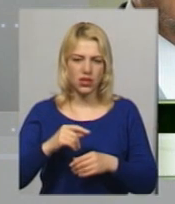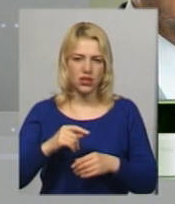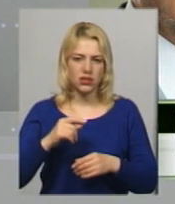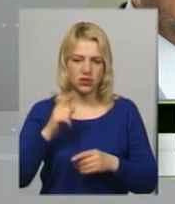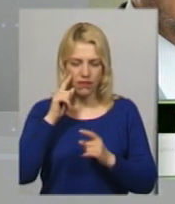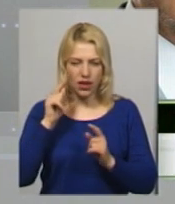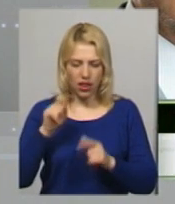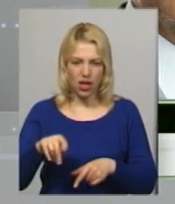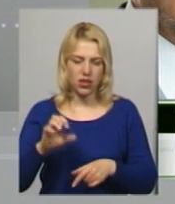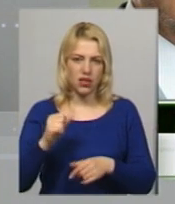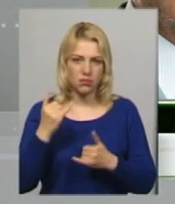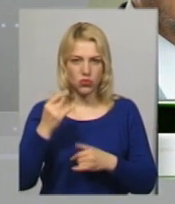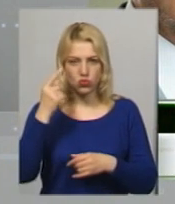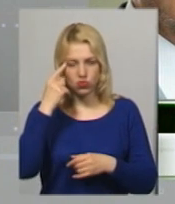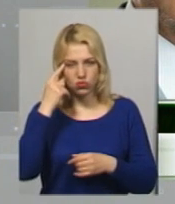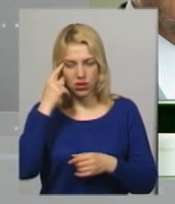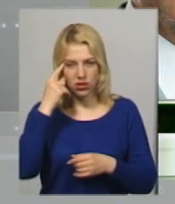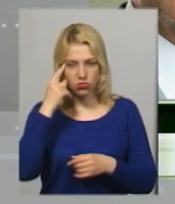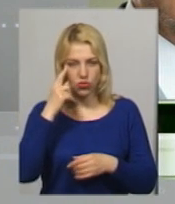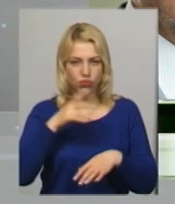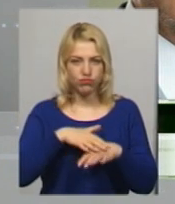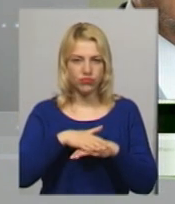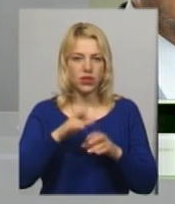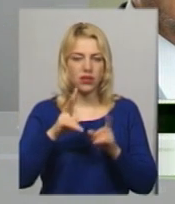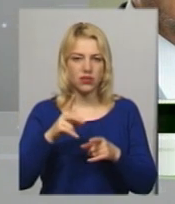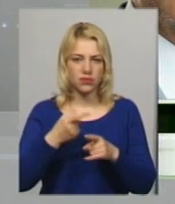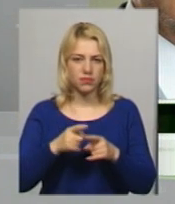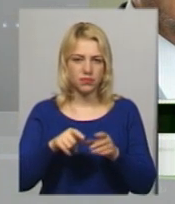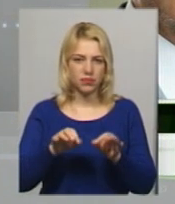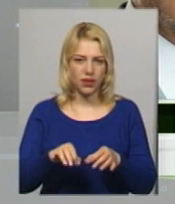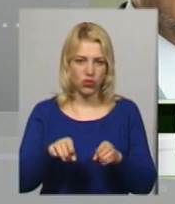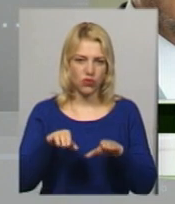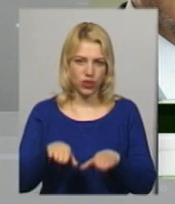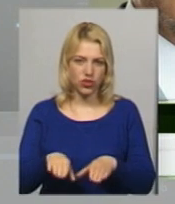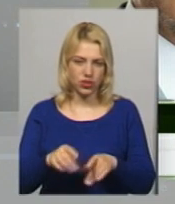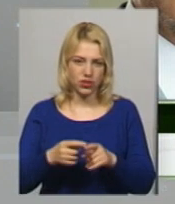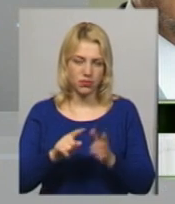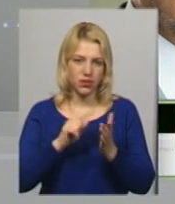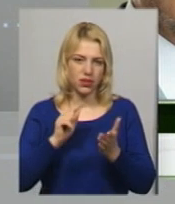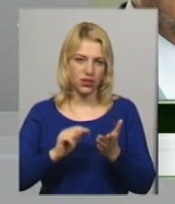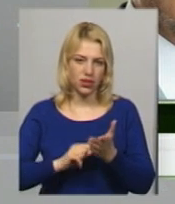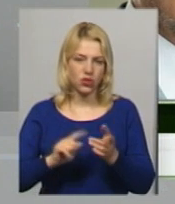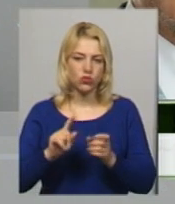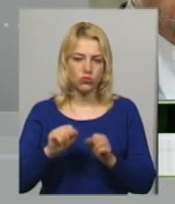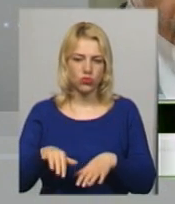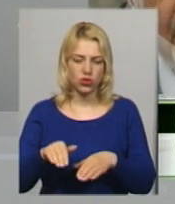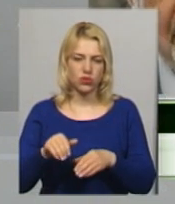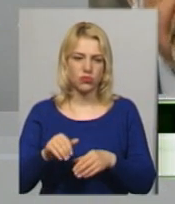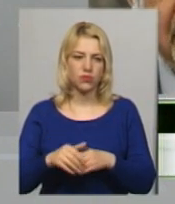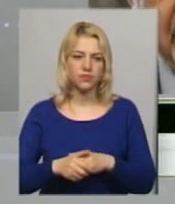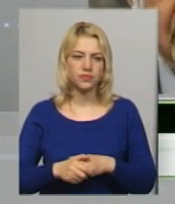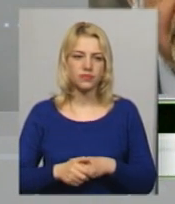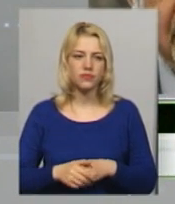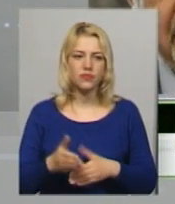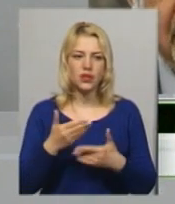Я навіть не знаю, ми зараз думаємо о цим питанням, як далі буде. Щоб там сьогодні рішення маємо прийматися, що ми можемо забратися на шок. Ми про